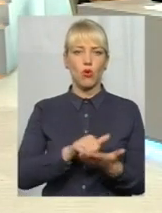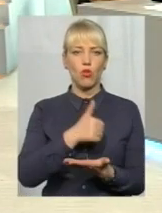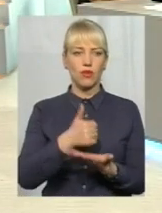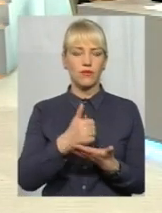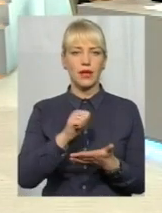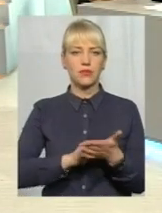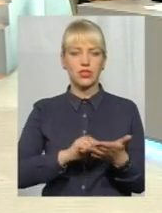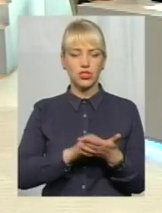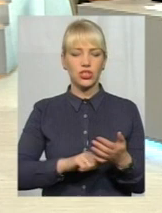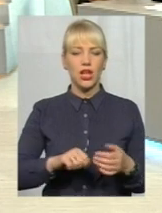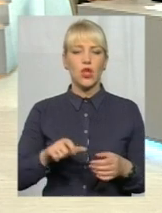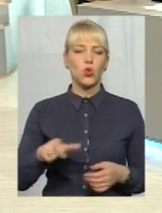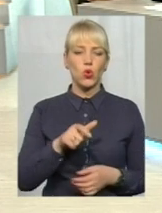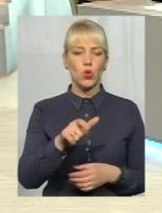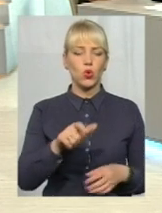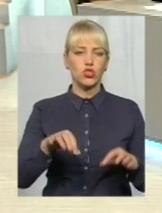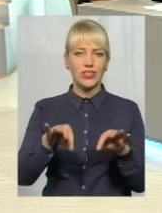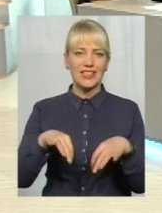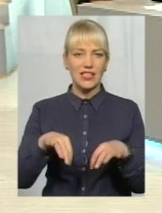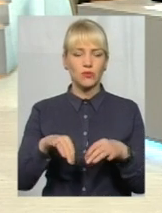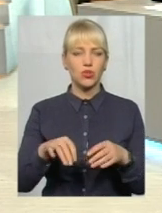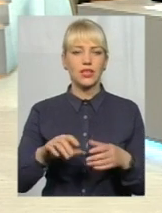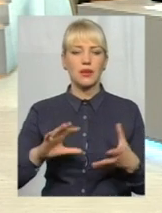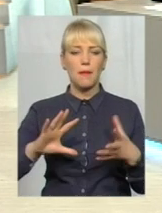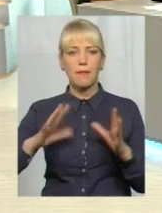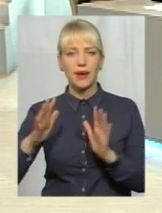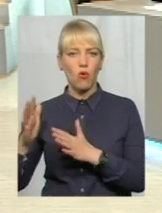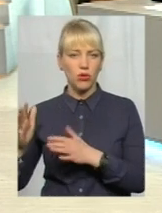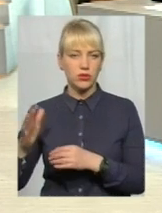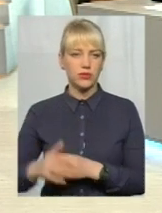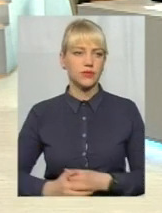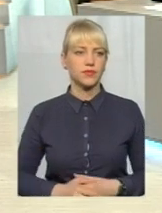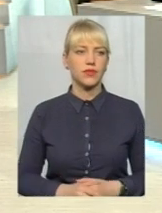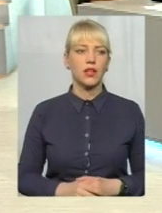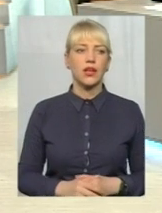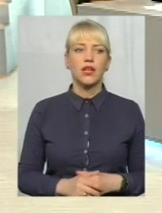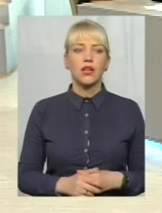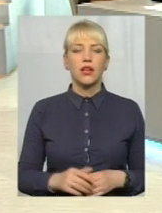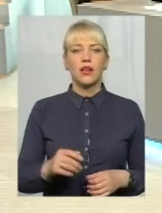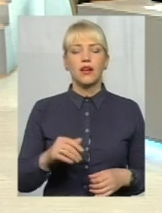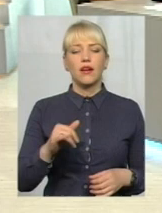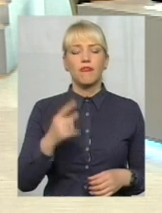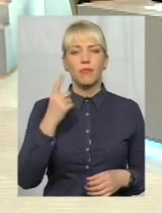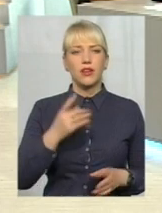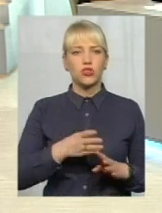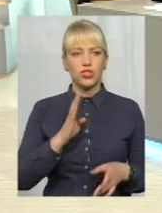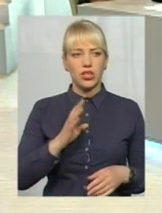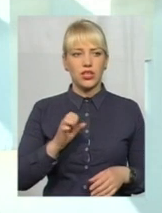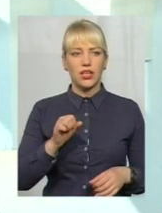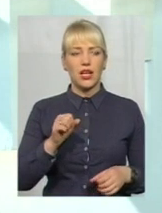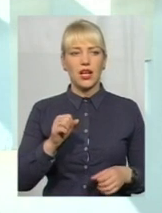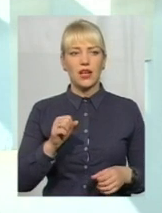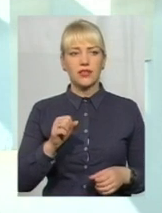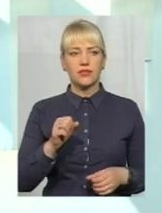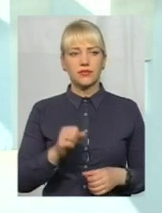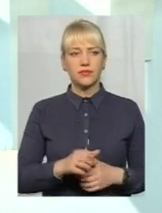-транспортних пригод на дорогах між автомобілістами і велосипедистами? В першу чергу, автомобільний трафік і велосипедний трафік, він